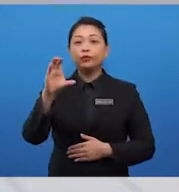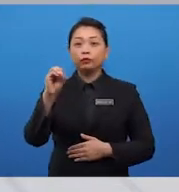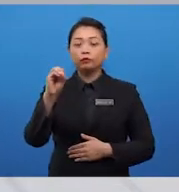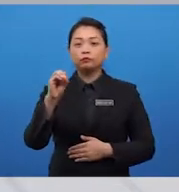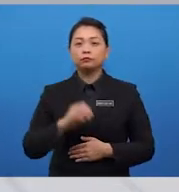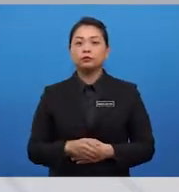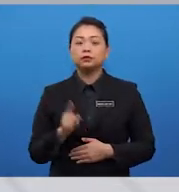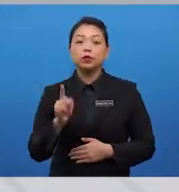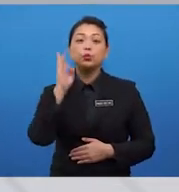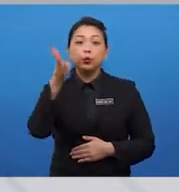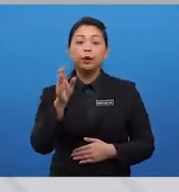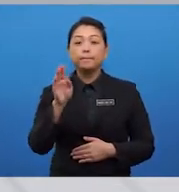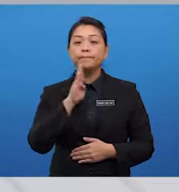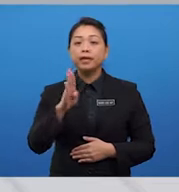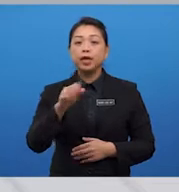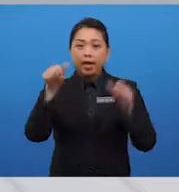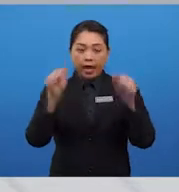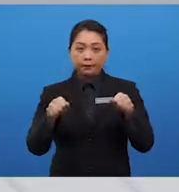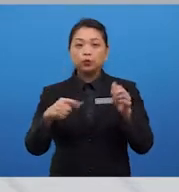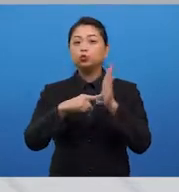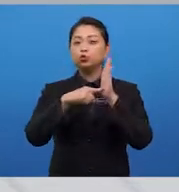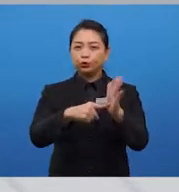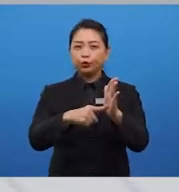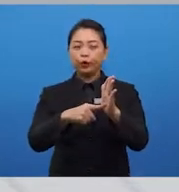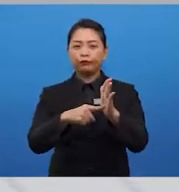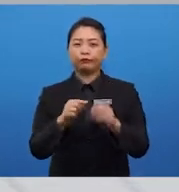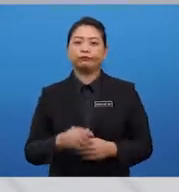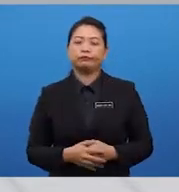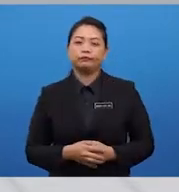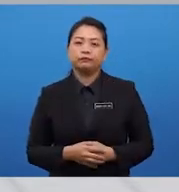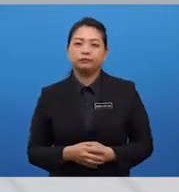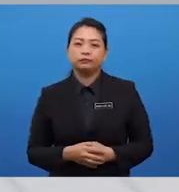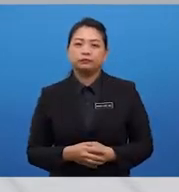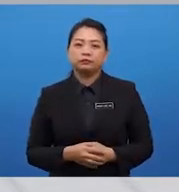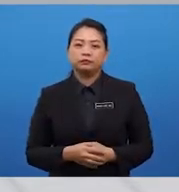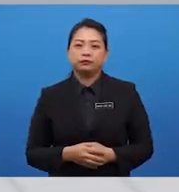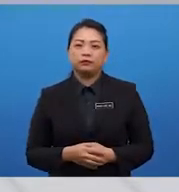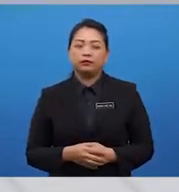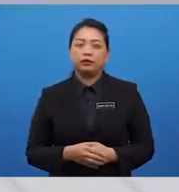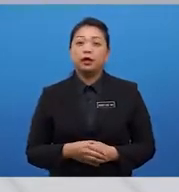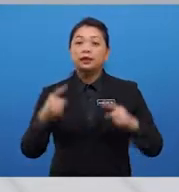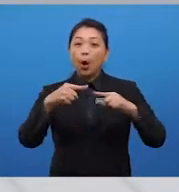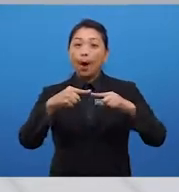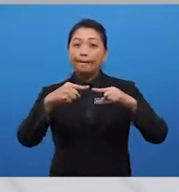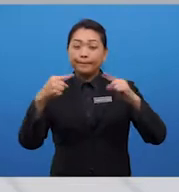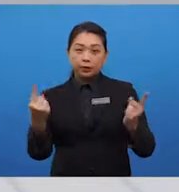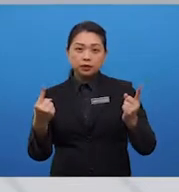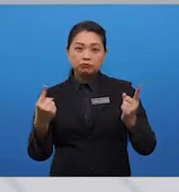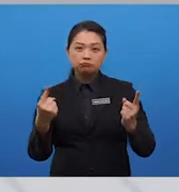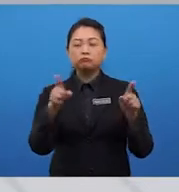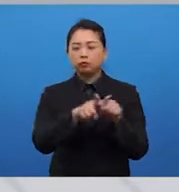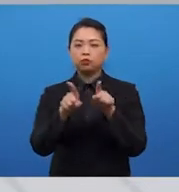you will be able to show off your ability. Now, the opposite may also happen